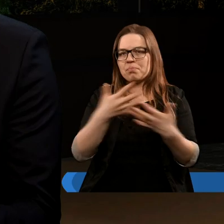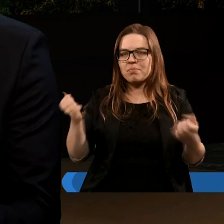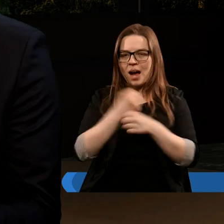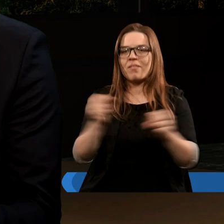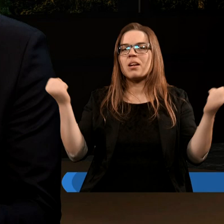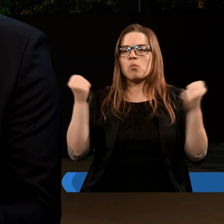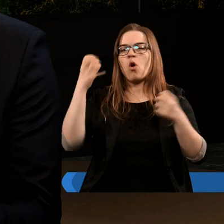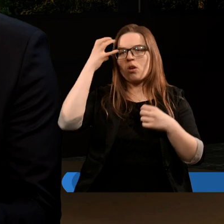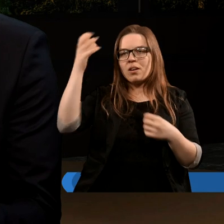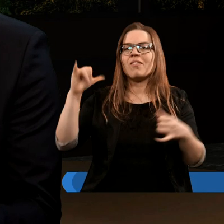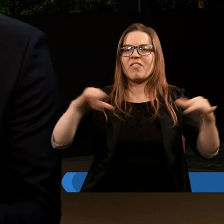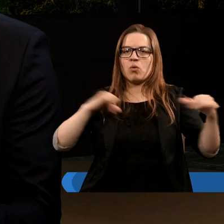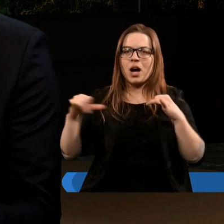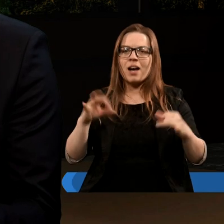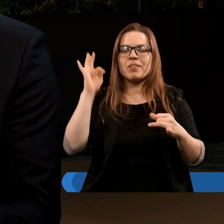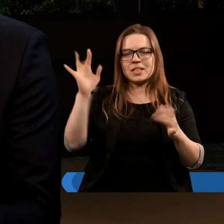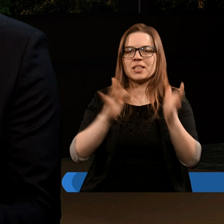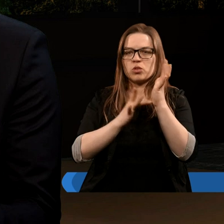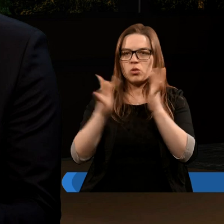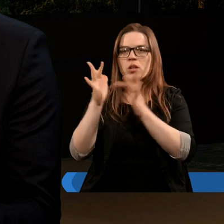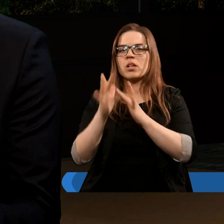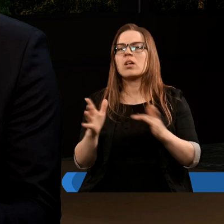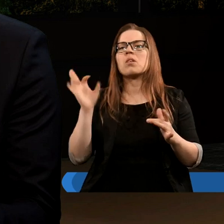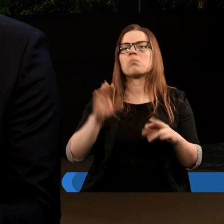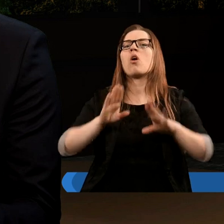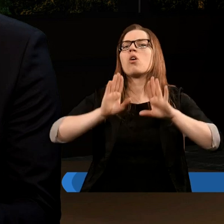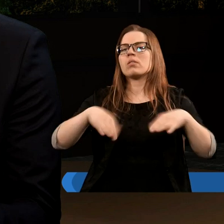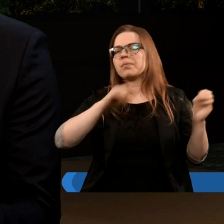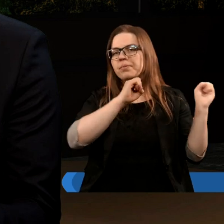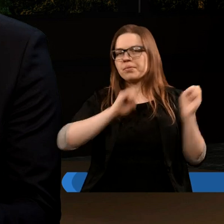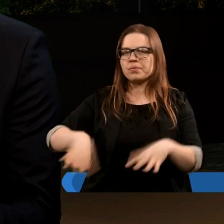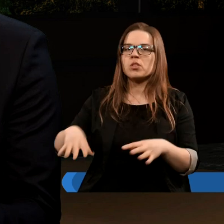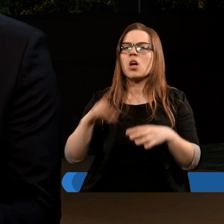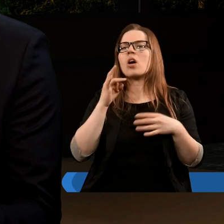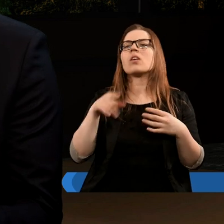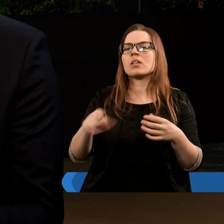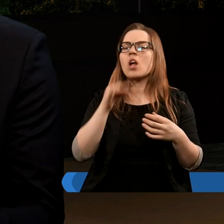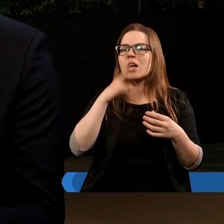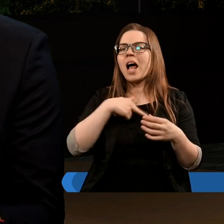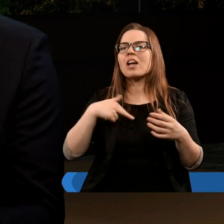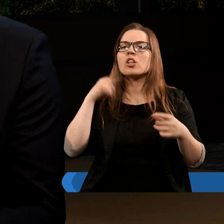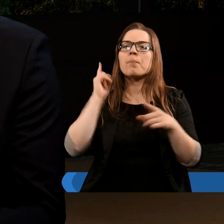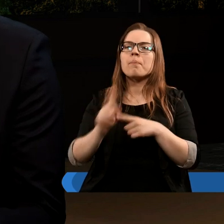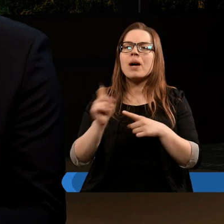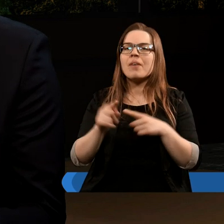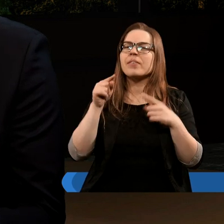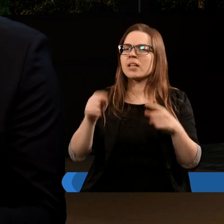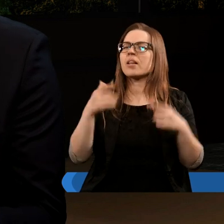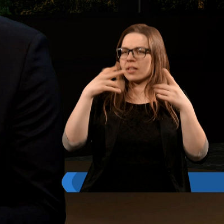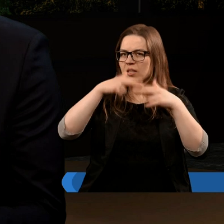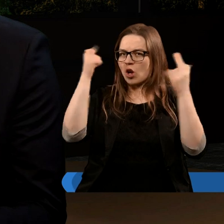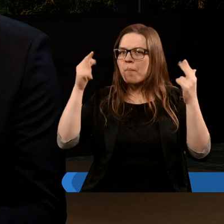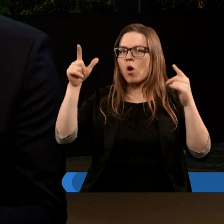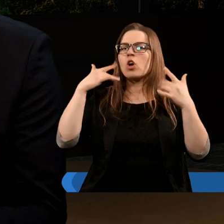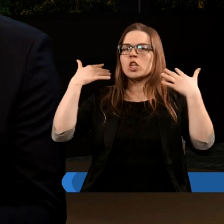Królestwo naszego Boga i władza Jego Chrystusa, bo został zrzucony oskarżyciel naszych braci. W tym kontekście niebo się